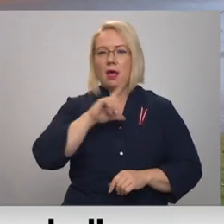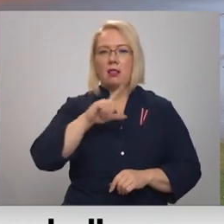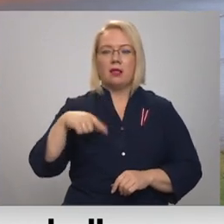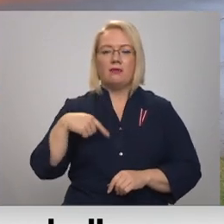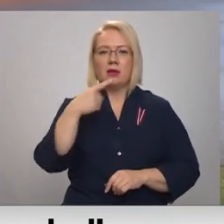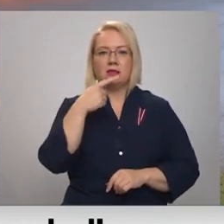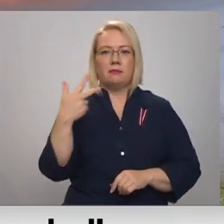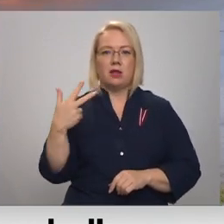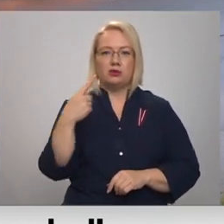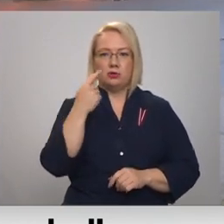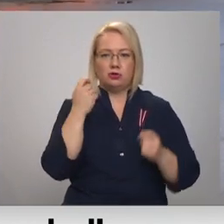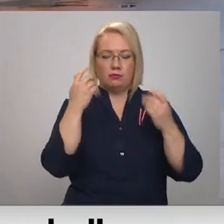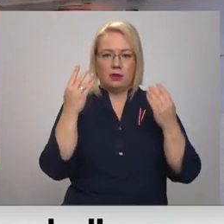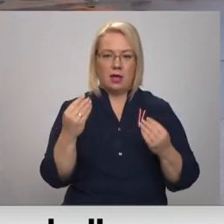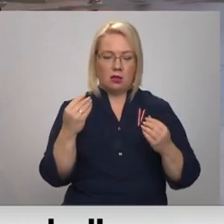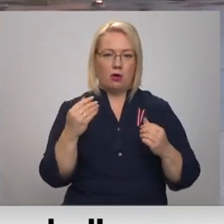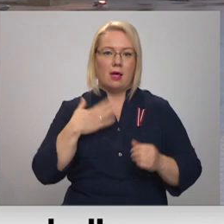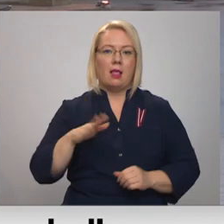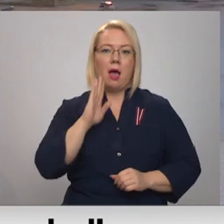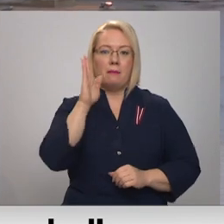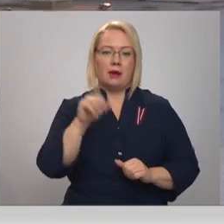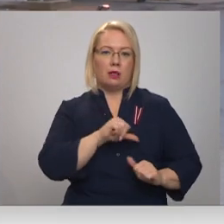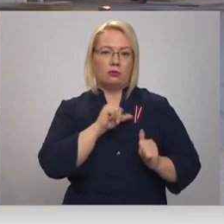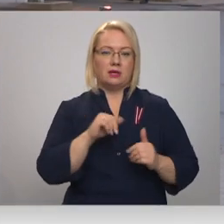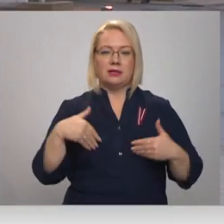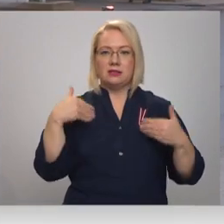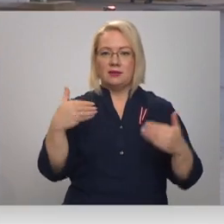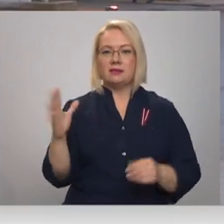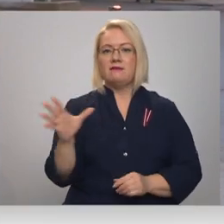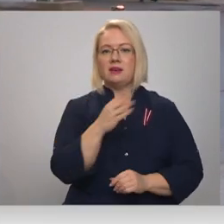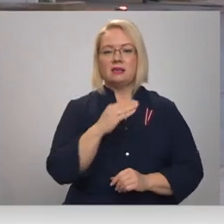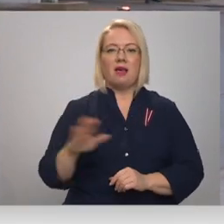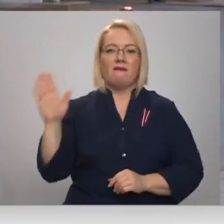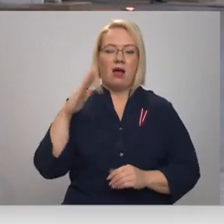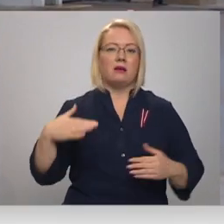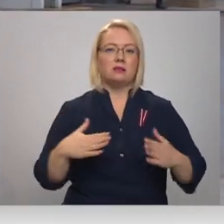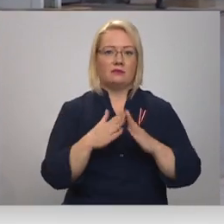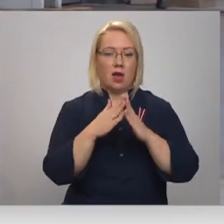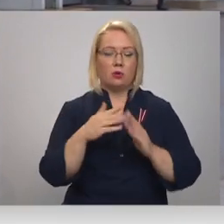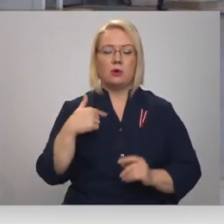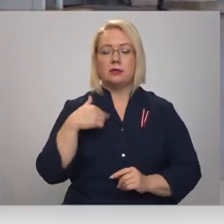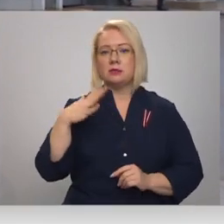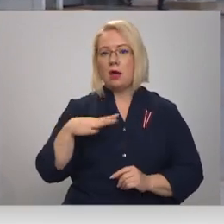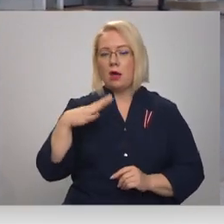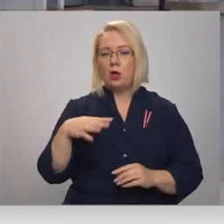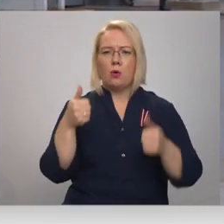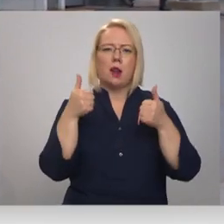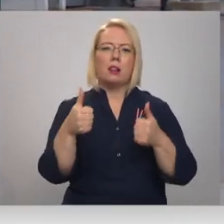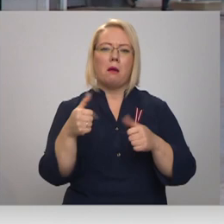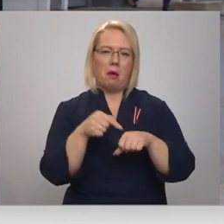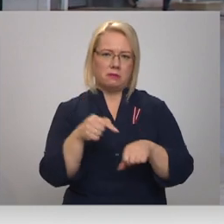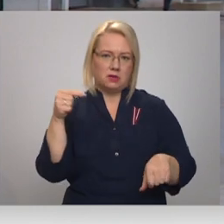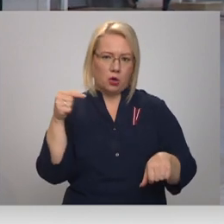Labrīt un sirsnīgi sveicieni visiem valstsvētkos! Es sagaidu ar labām sajūtām.